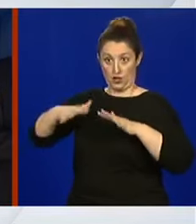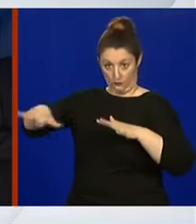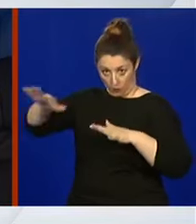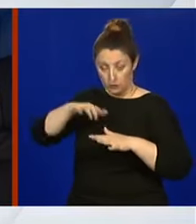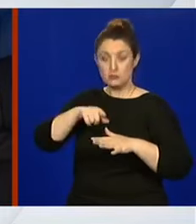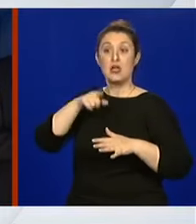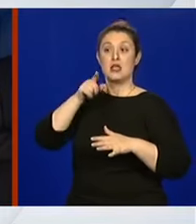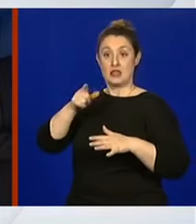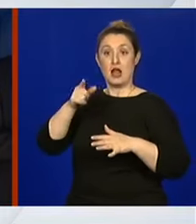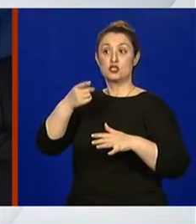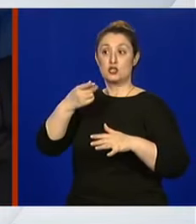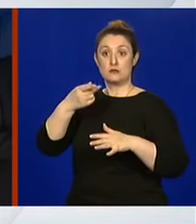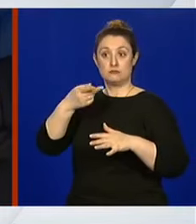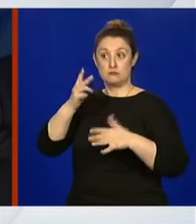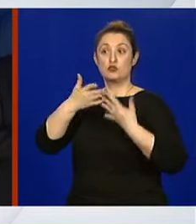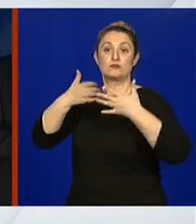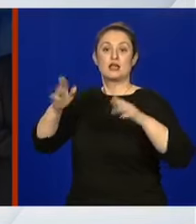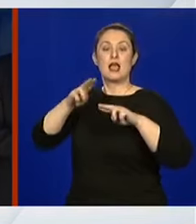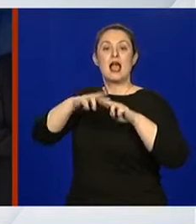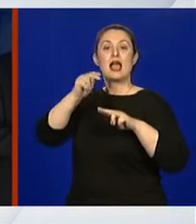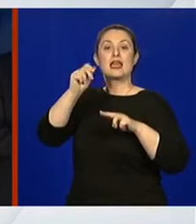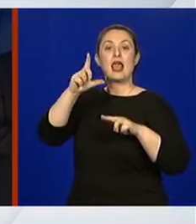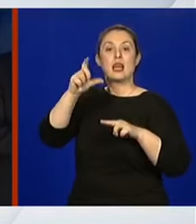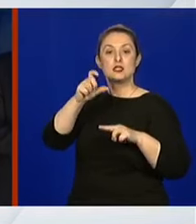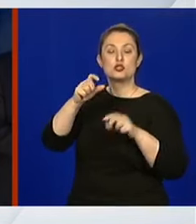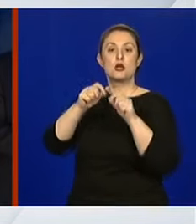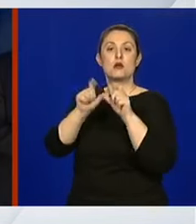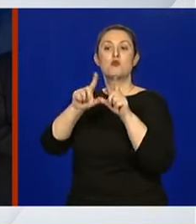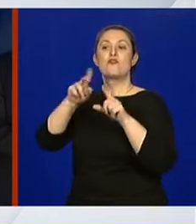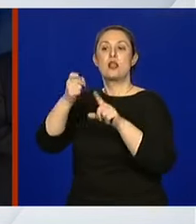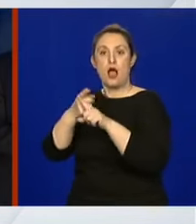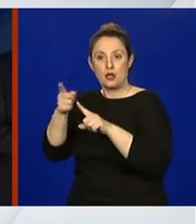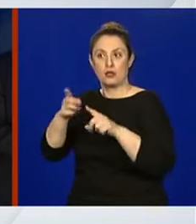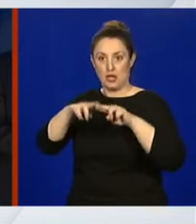li se omogućiti, recimo, otvaranje hreliča, buvljaka i sl.